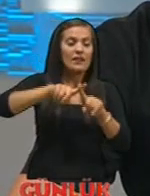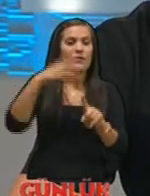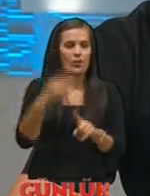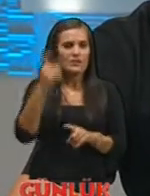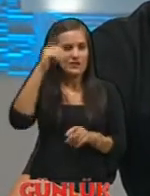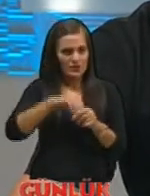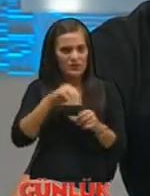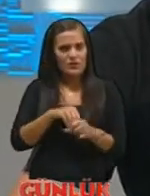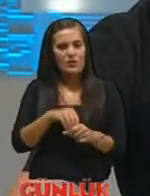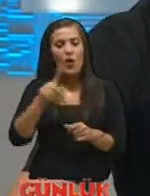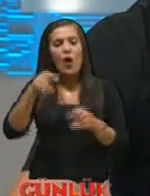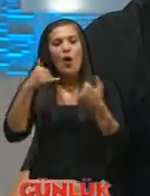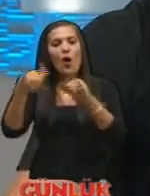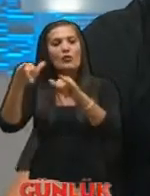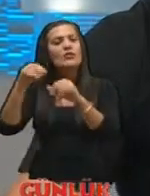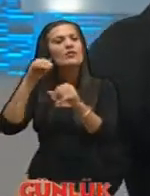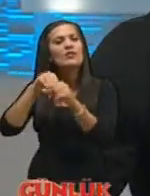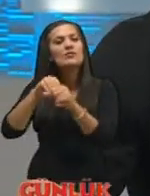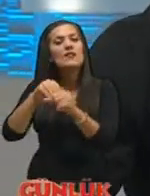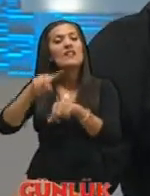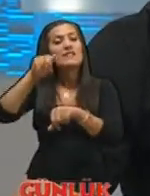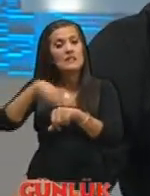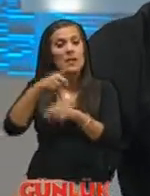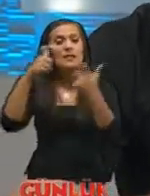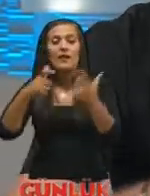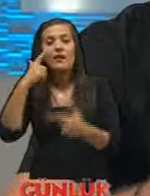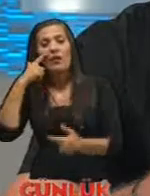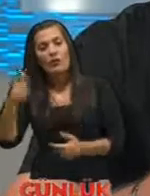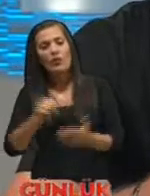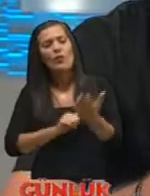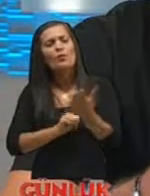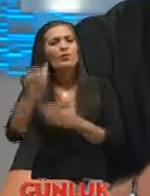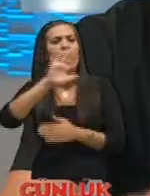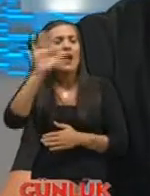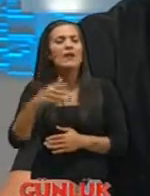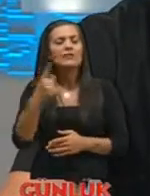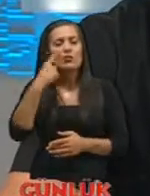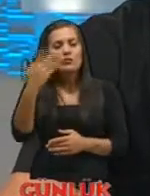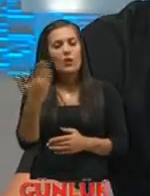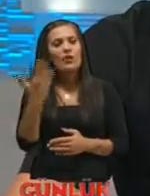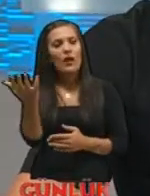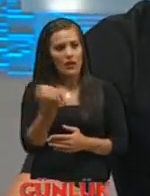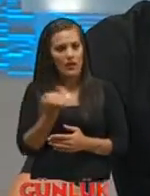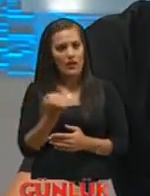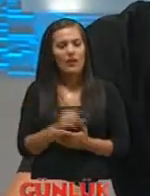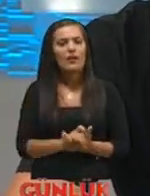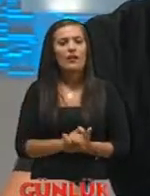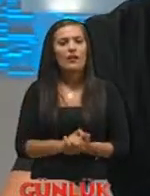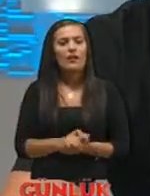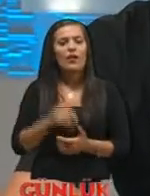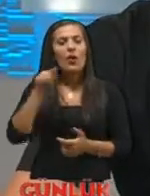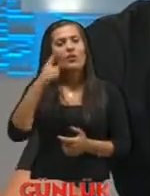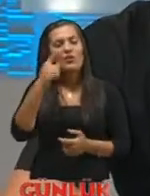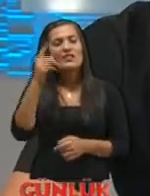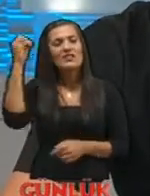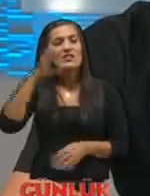yani oyunun zamanına ve yerine göre tüm şeylerin göz önünde bulundurarak durumunu ona